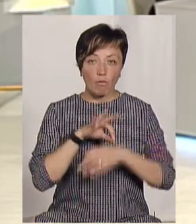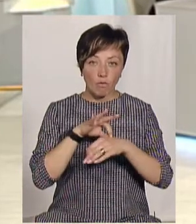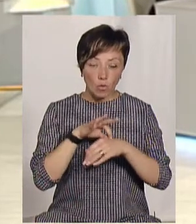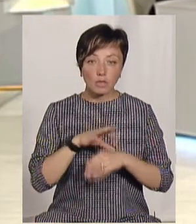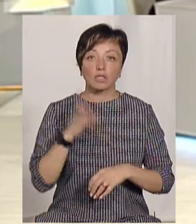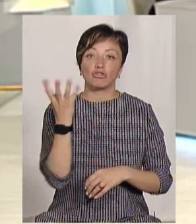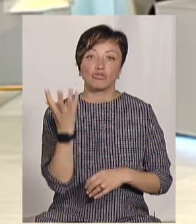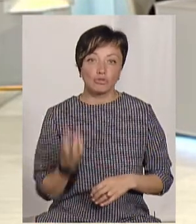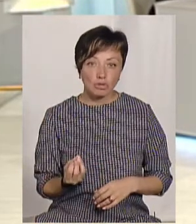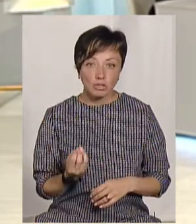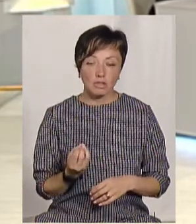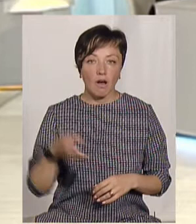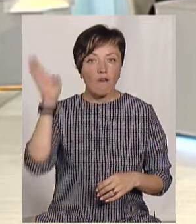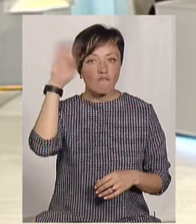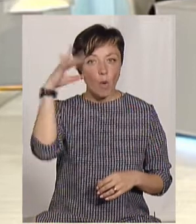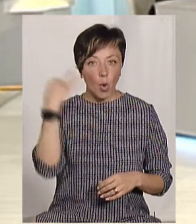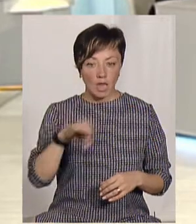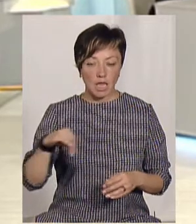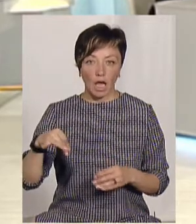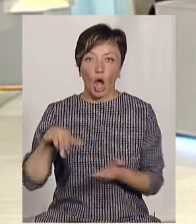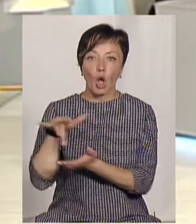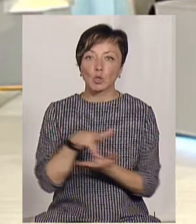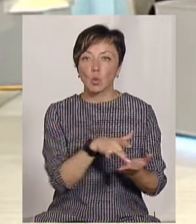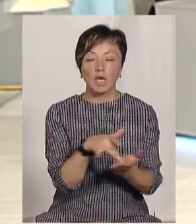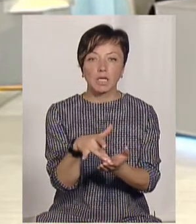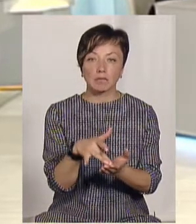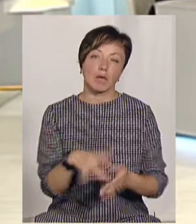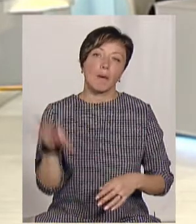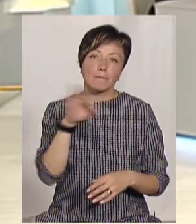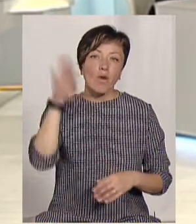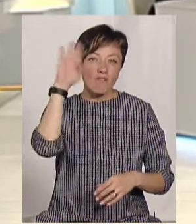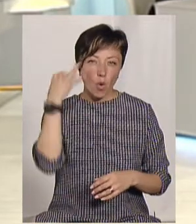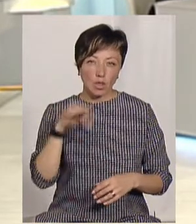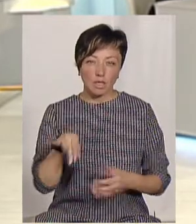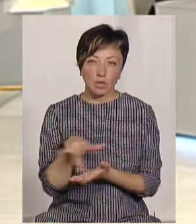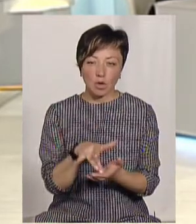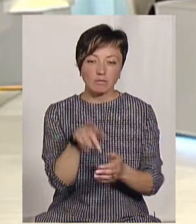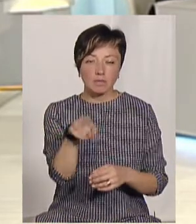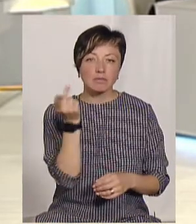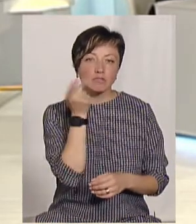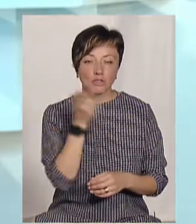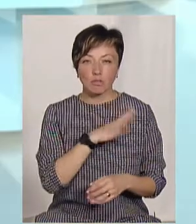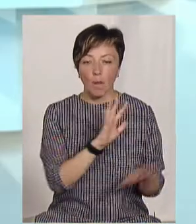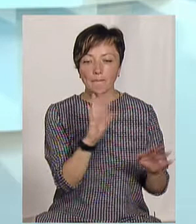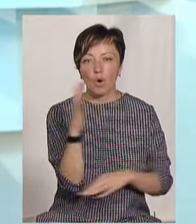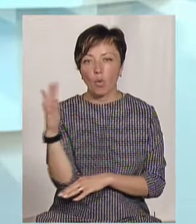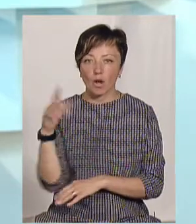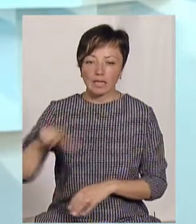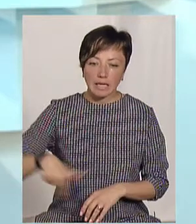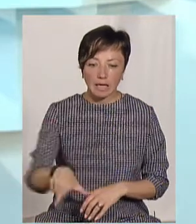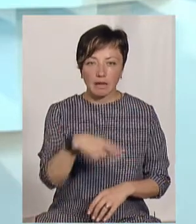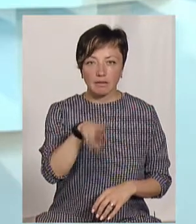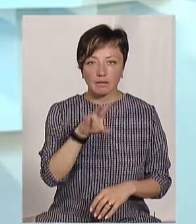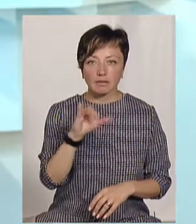водний туризм. На рахунок водного туризму він був там завжди. Прогулянки Дністром,